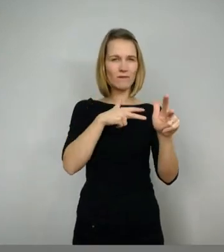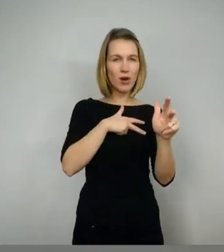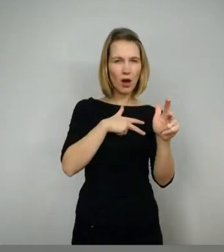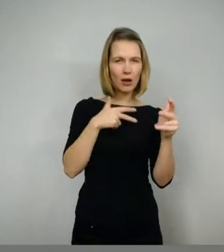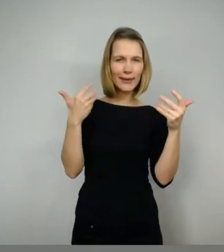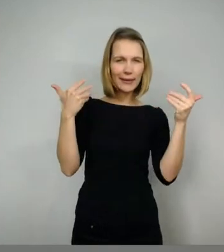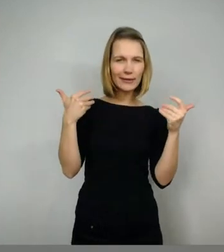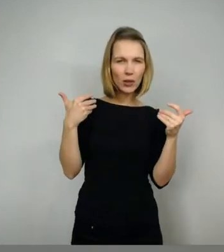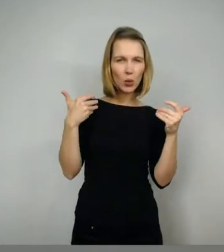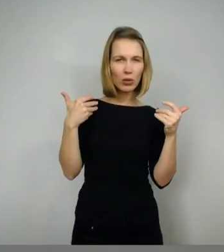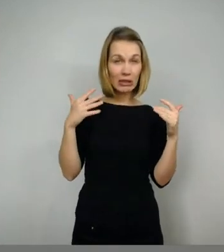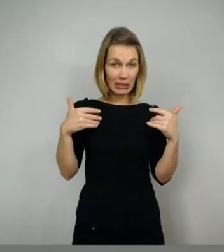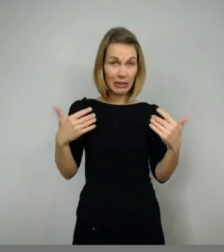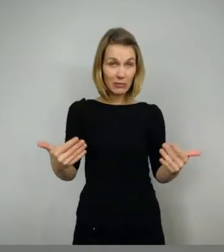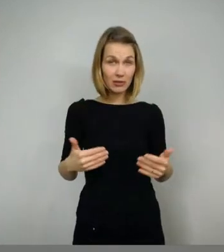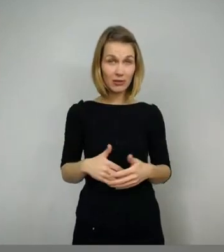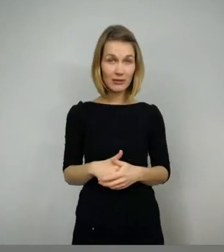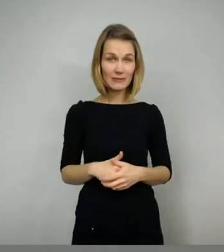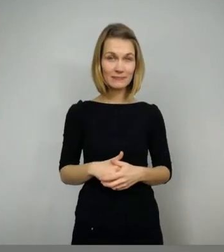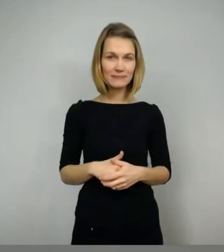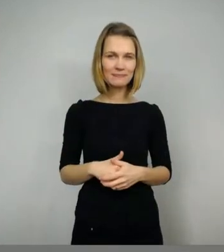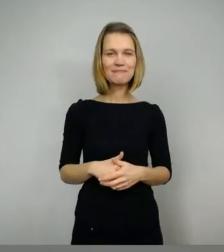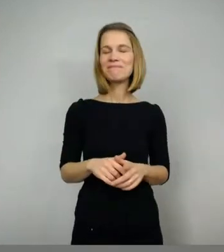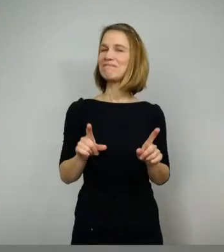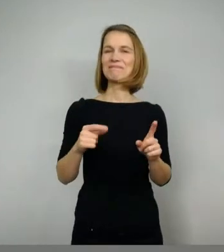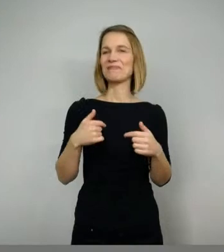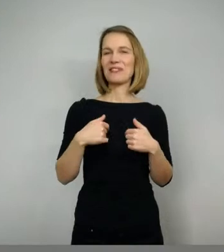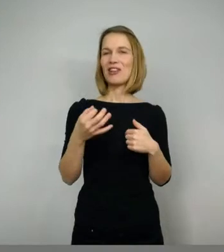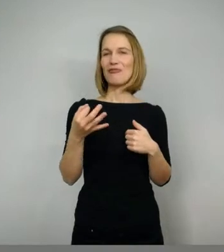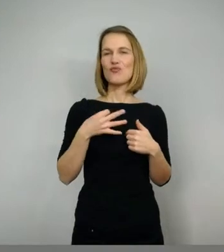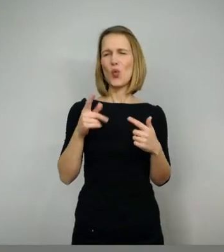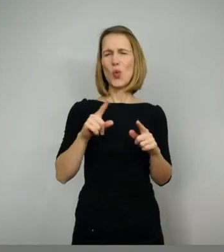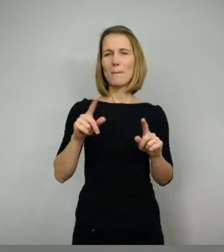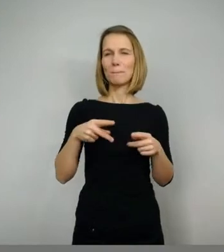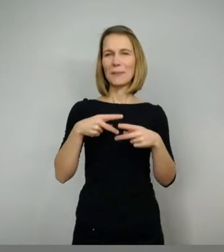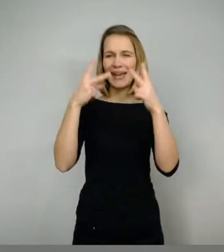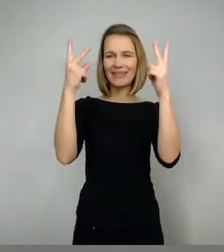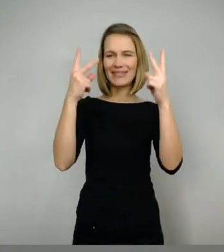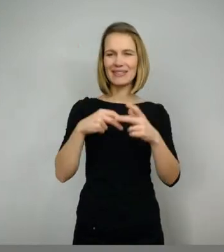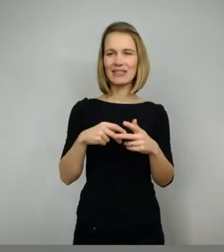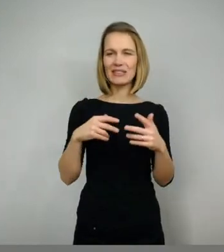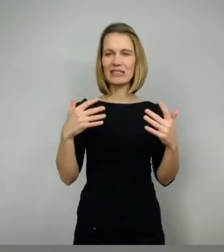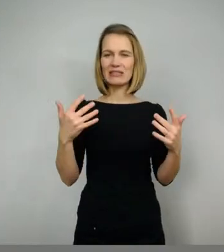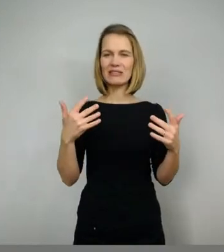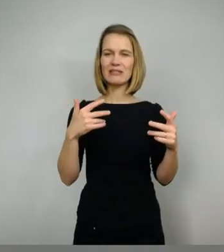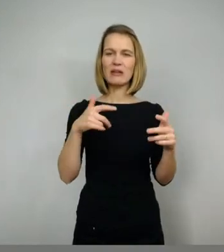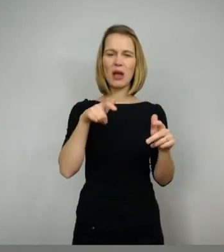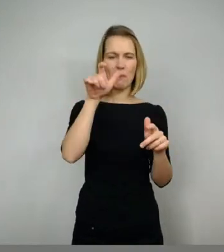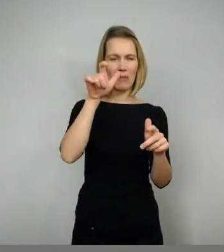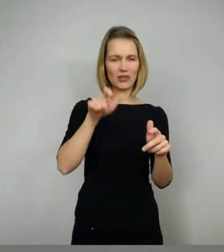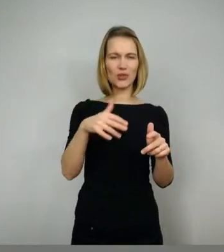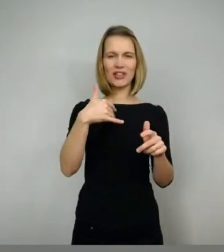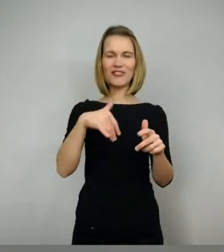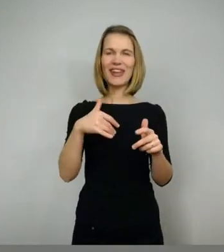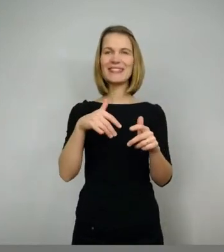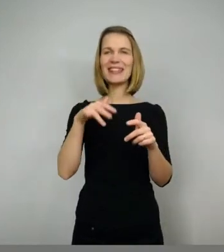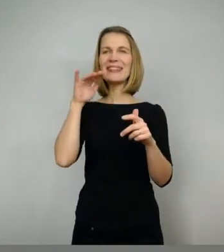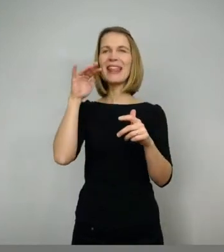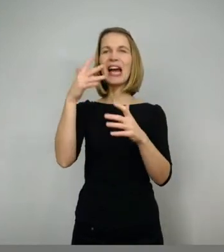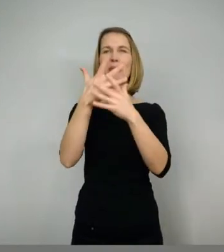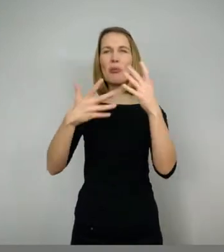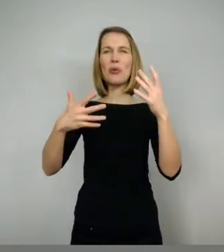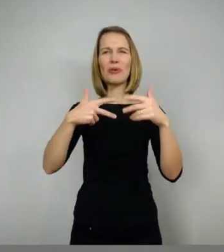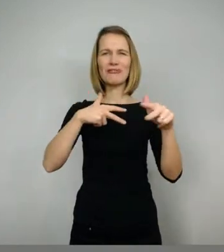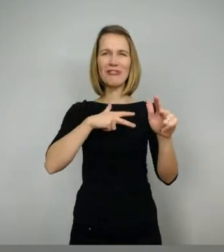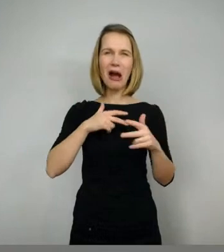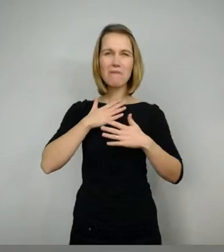irgendwie was dazu? Also nicht, dass ich wüsste, dass jetzt jemand im Drachenblut gebadet hätte. so nicht. Aber oftmals gibt es ja sowas,